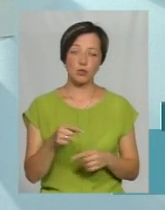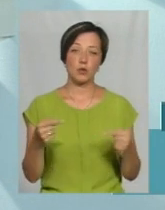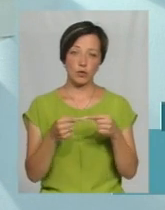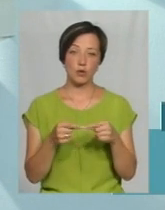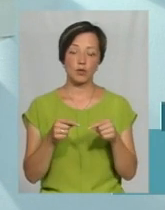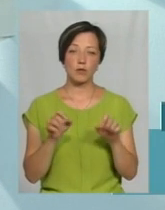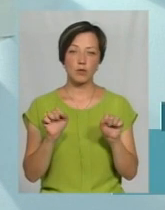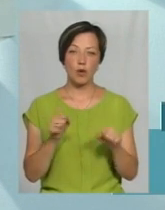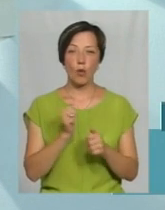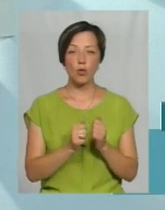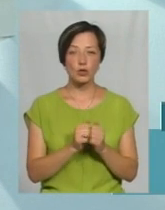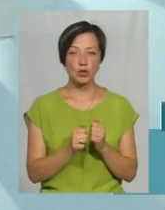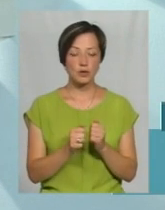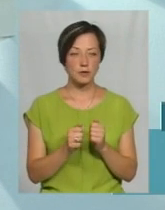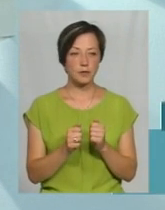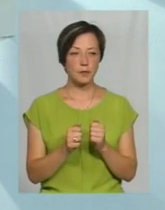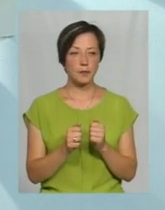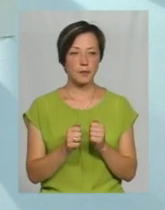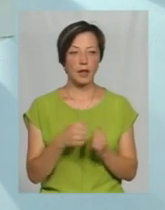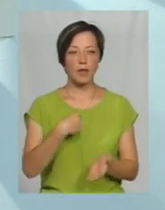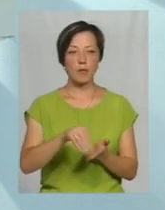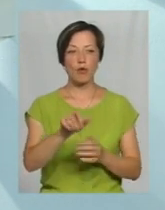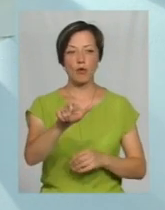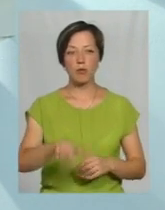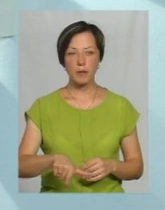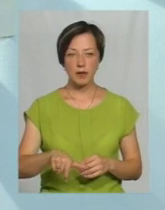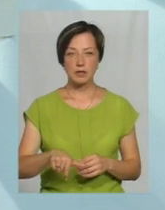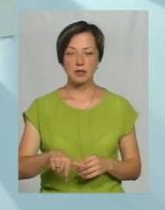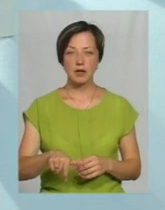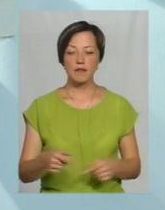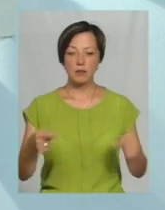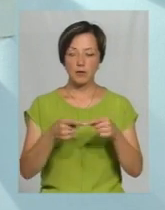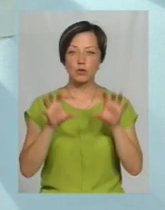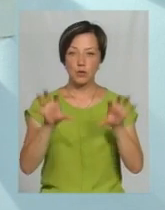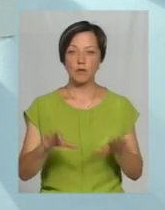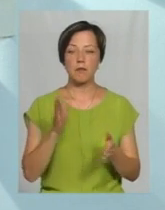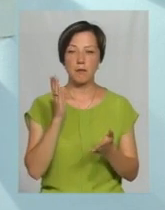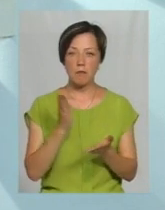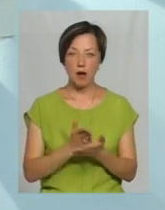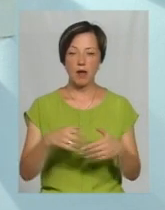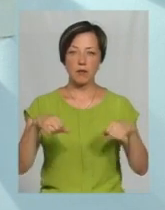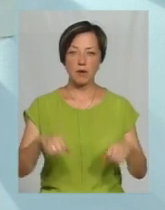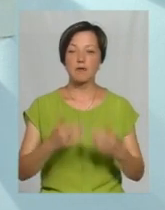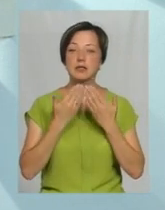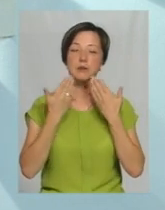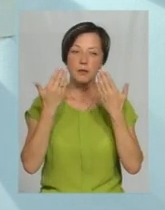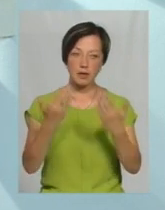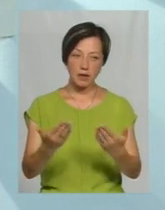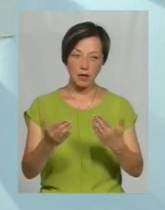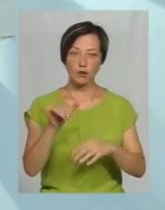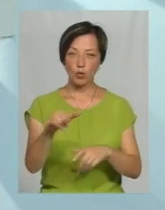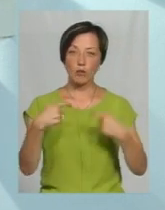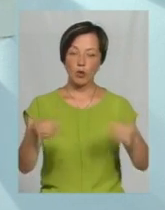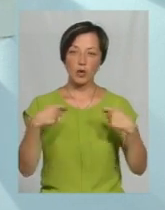І кожен покупець, відповідно до законодавства, має право запитати у